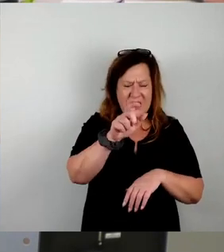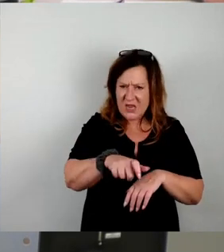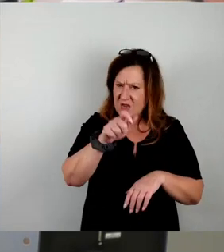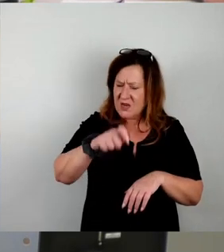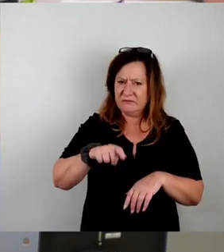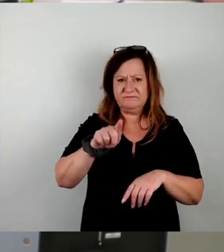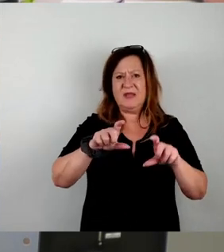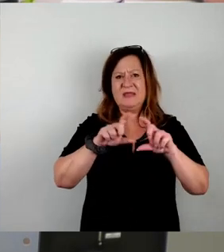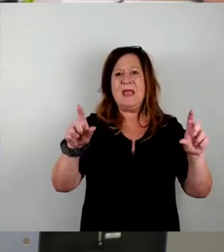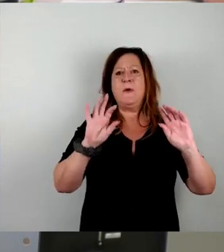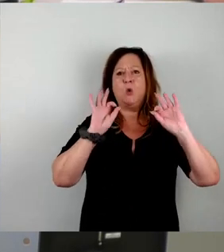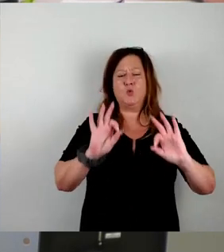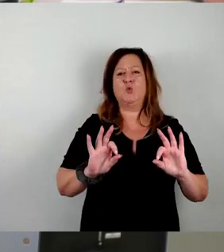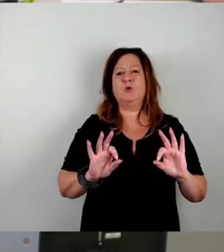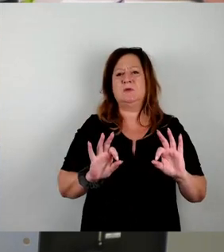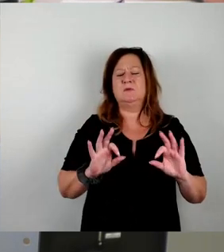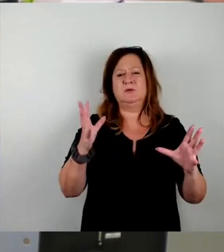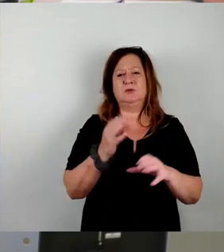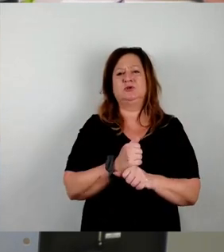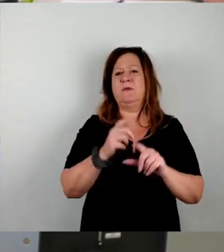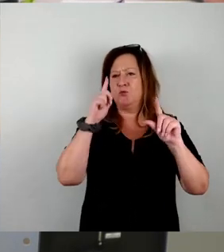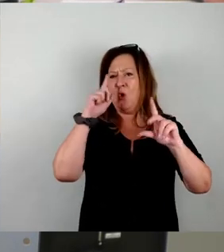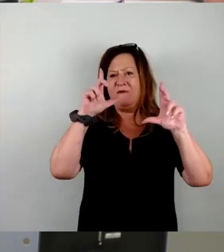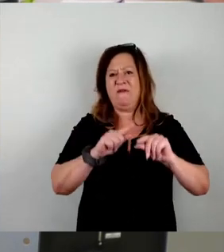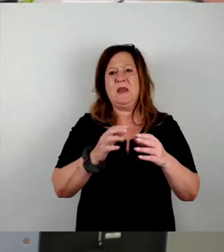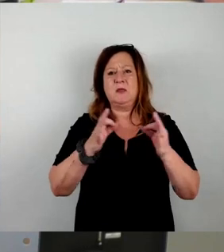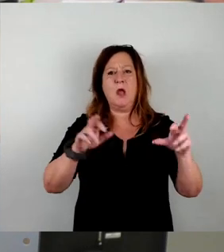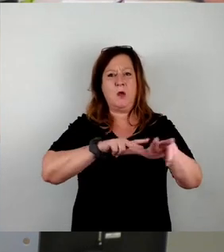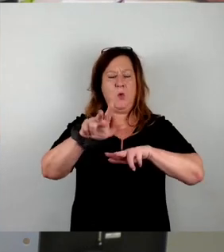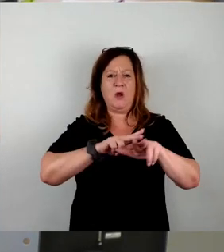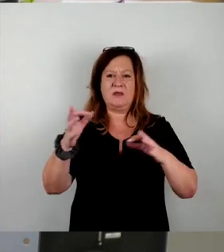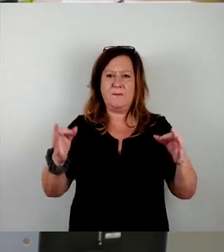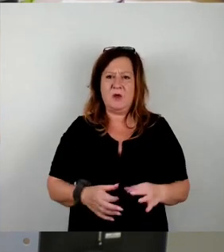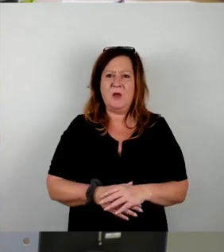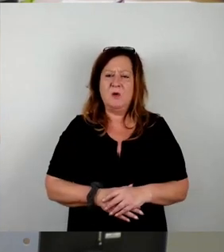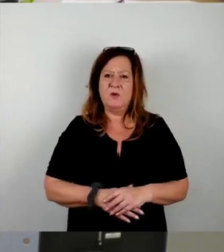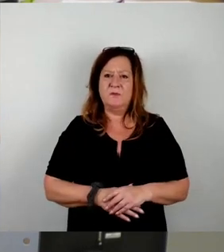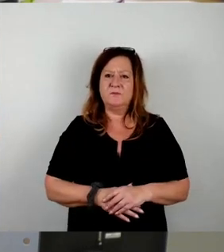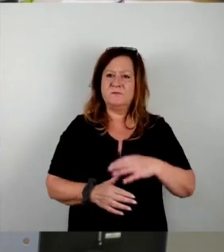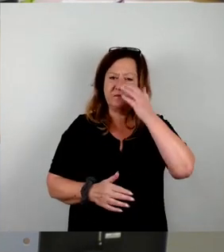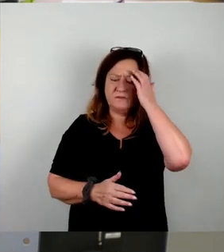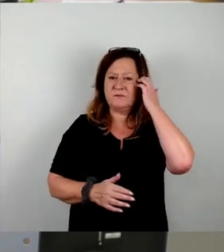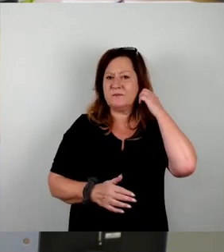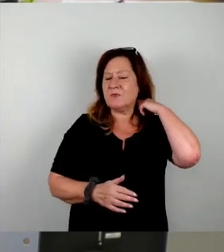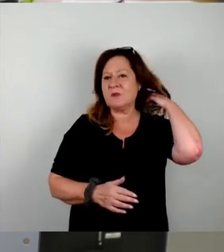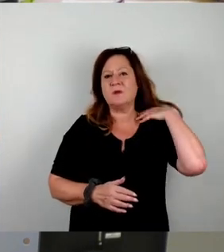ich, auch recht gut in wenigen Tagen in den Griff gekriegt haben. Vor dem Hintergrund ist unser Antrag